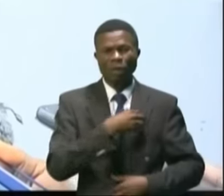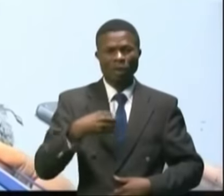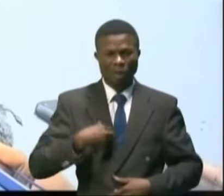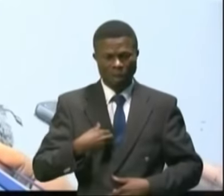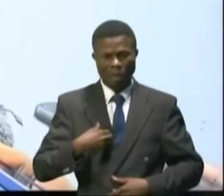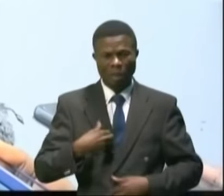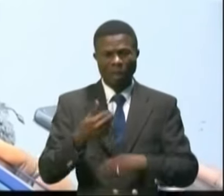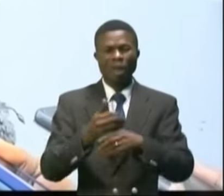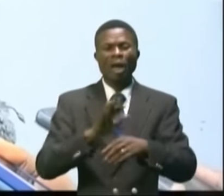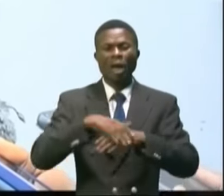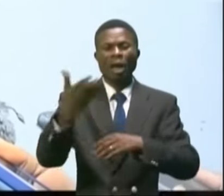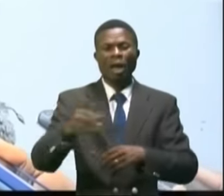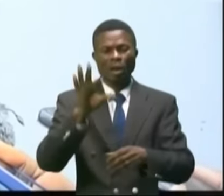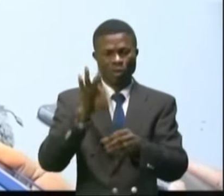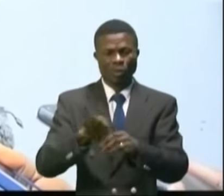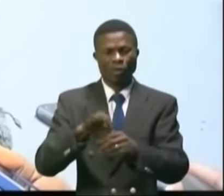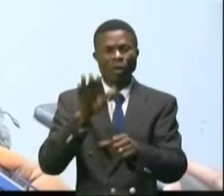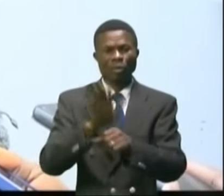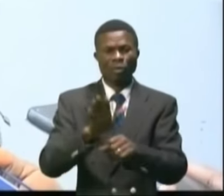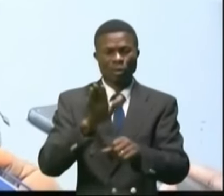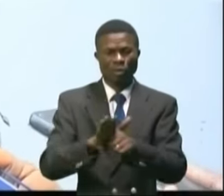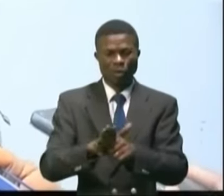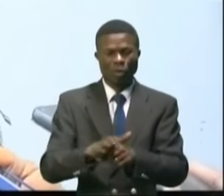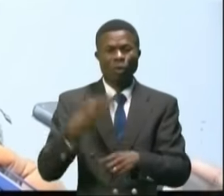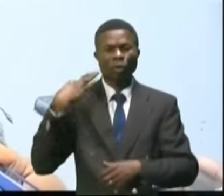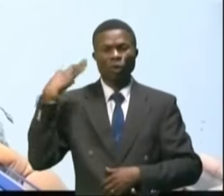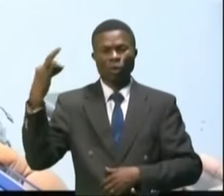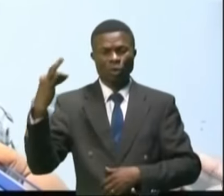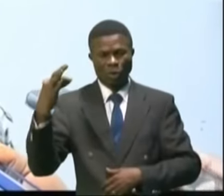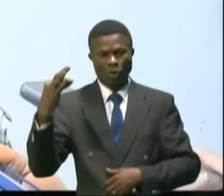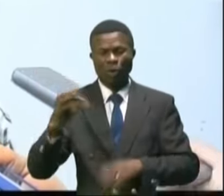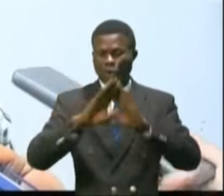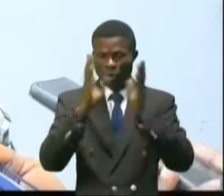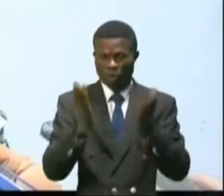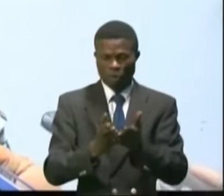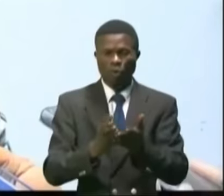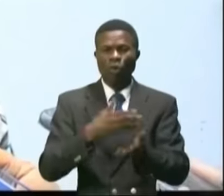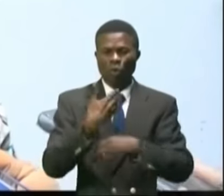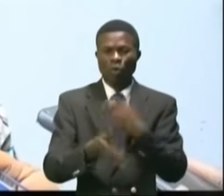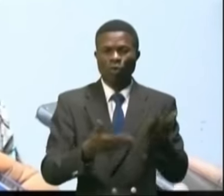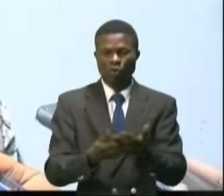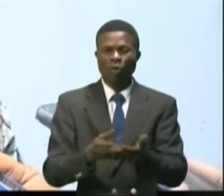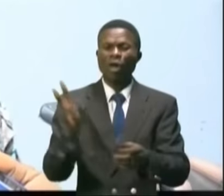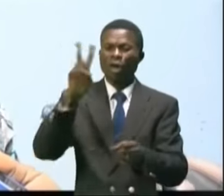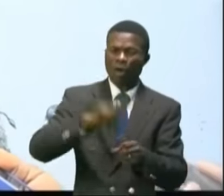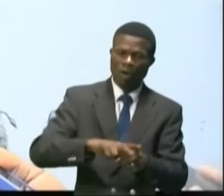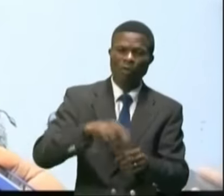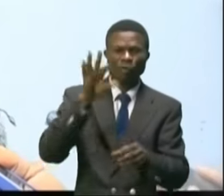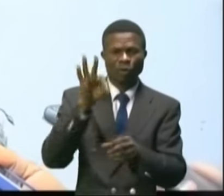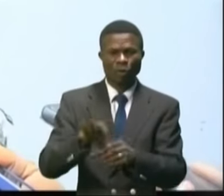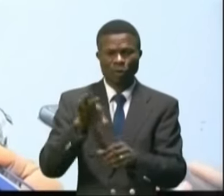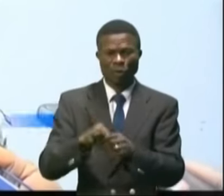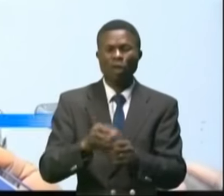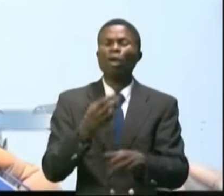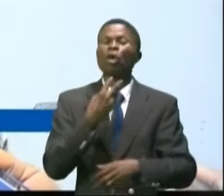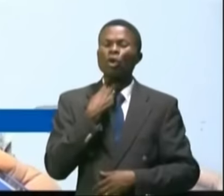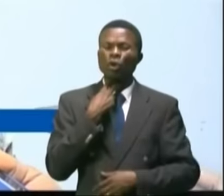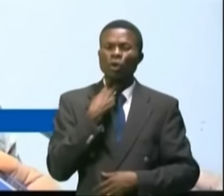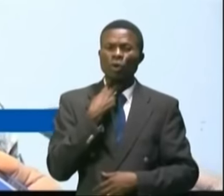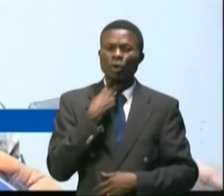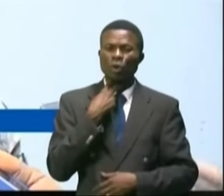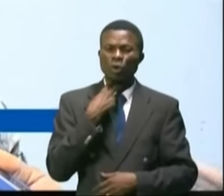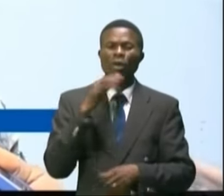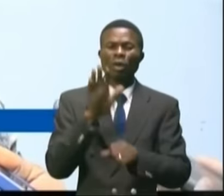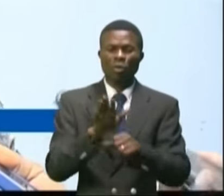post-électoral parce que beaucoup qui étaient candidats, au vu de tout ce qu'elles ont enduré, comme violences électorales, les obstacles qui étaient